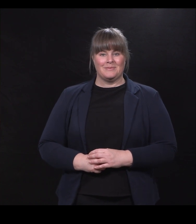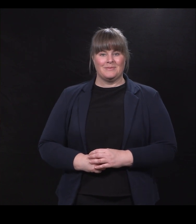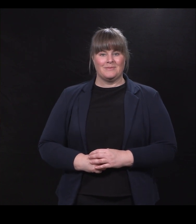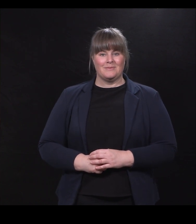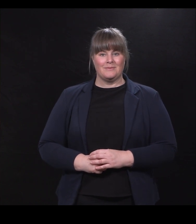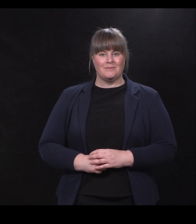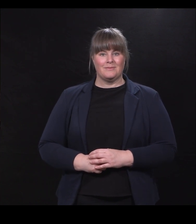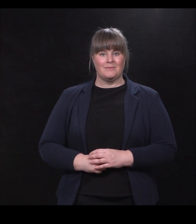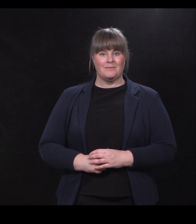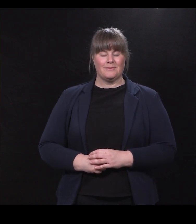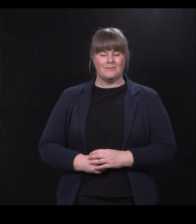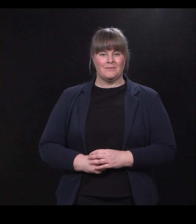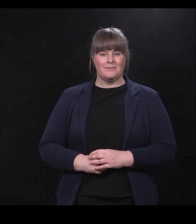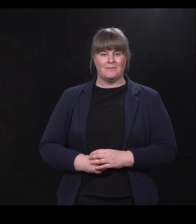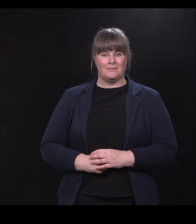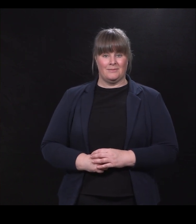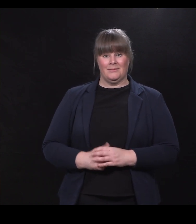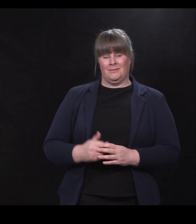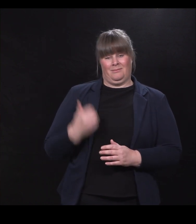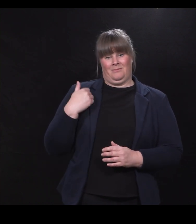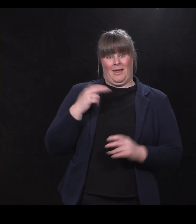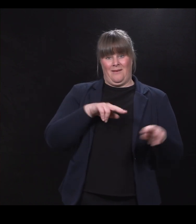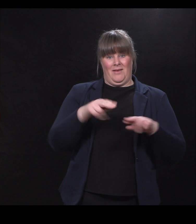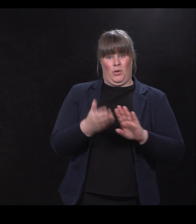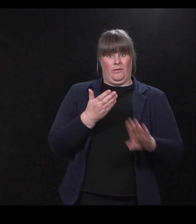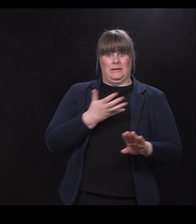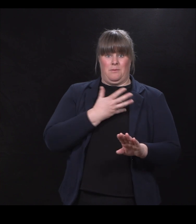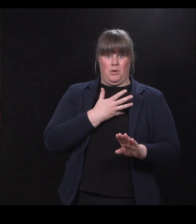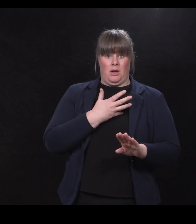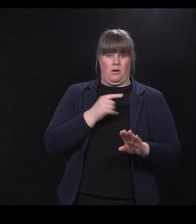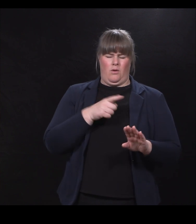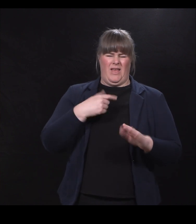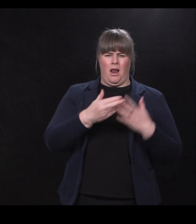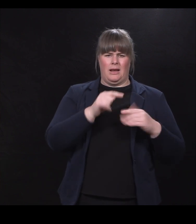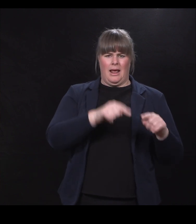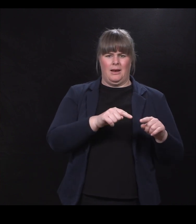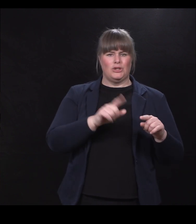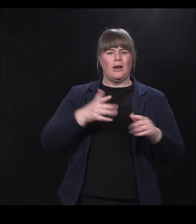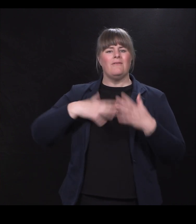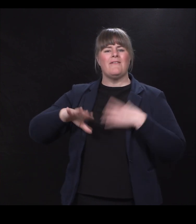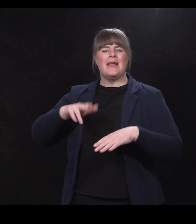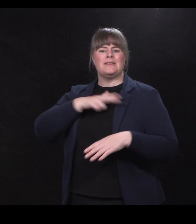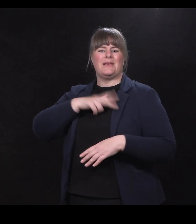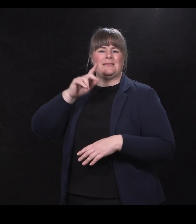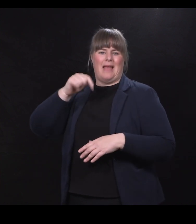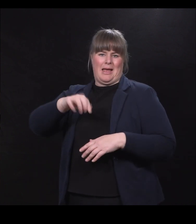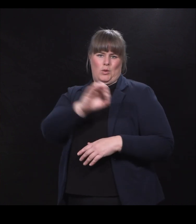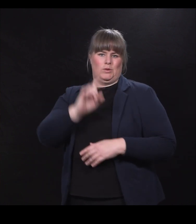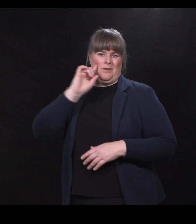Jeg tenker, den sier mye i denne videoen der. Den ble laget i forbindelse med at vi var så heldige å få frivillighetsprisen i Oslo i fjor, noe vi